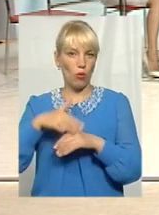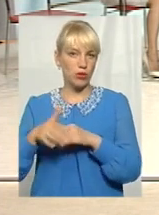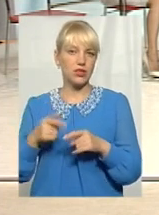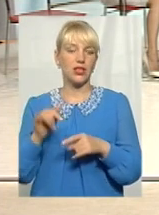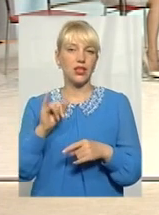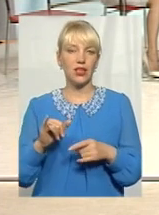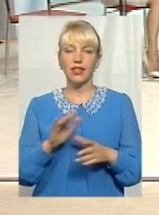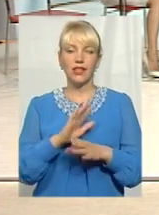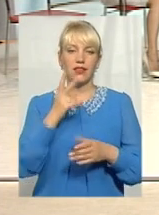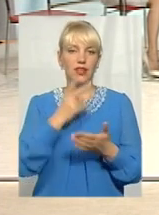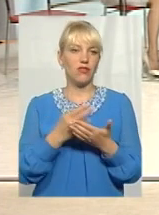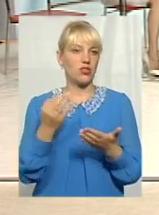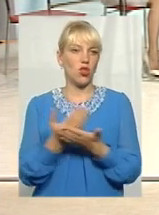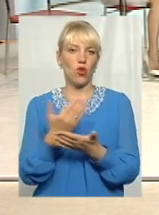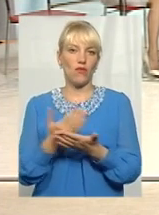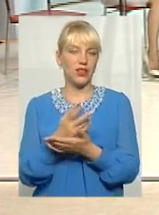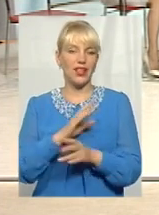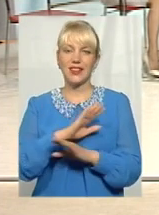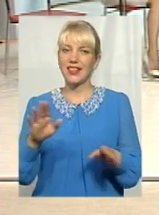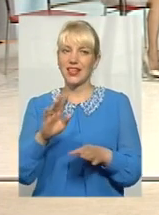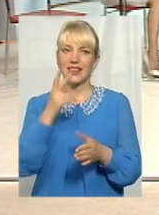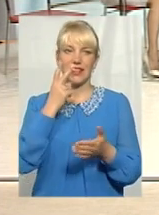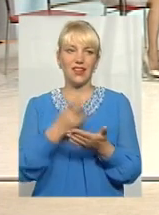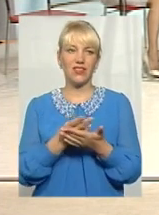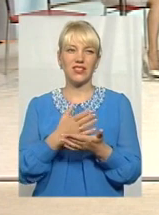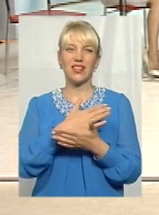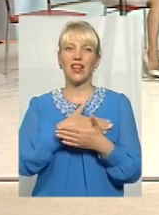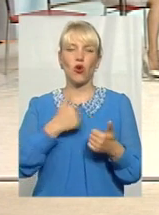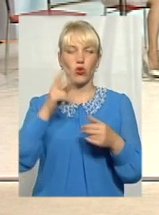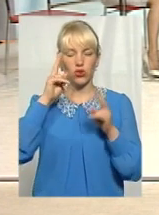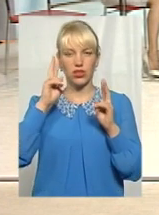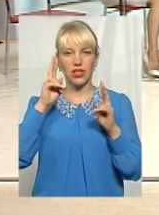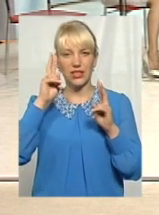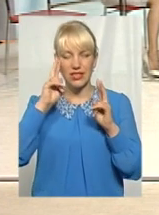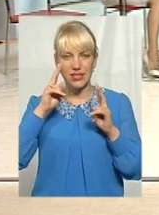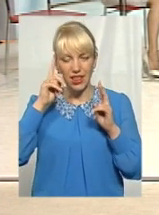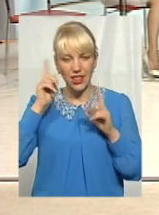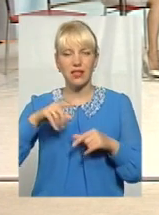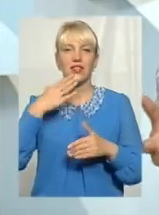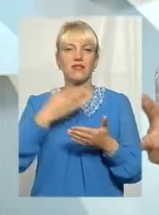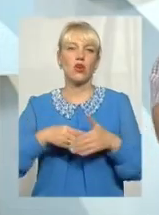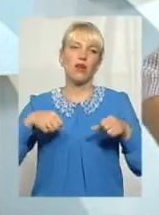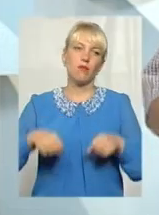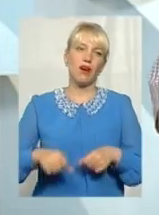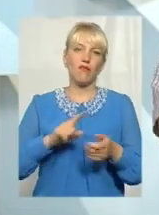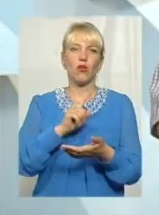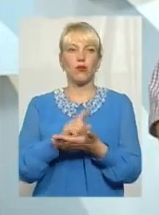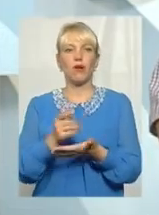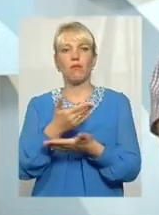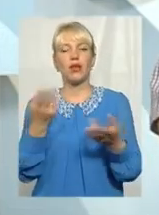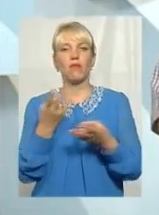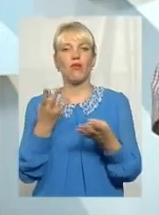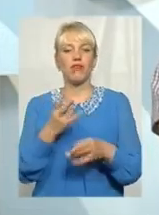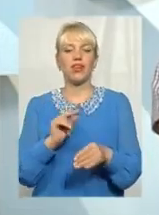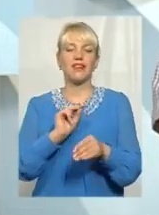не дивляться новини, натомість вони не хочуть знати свої права і обов'язки, ну, зрозуміло, ми повинні їх вчити десь,